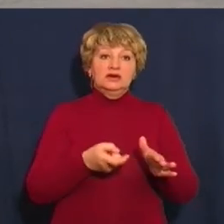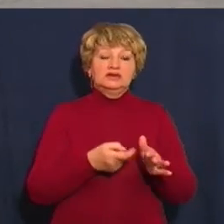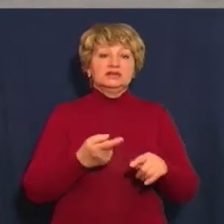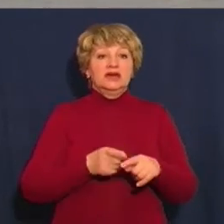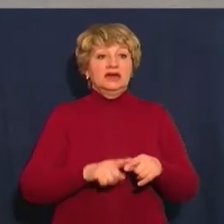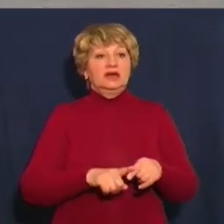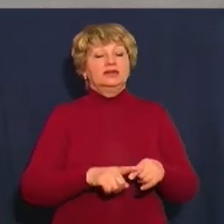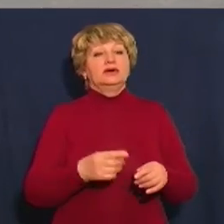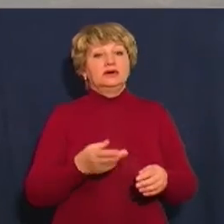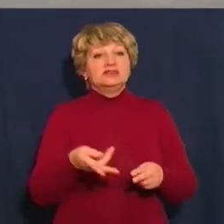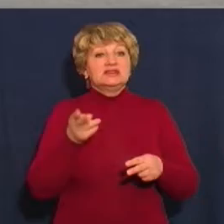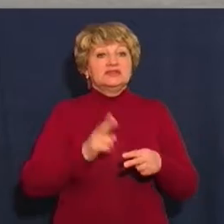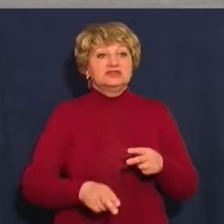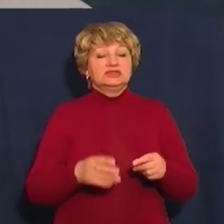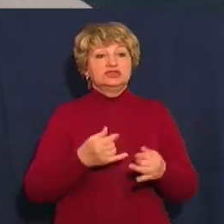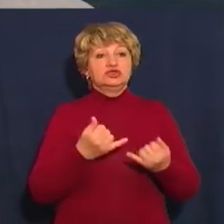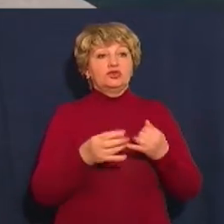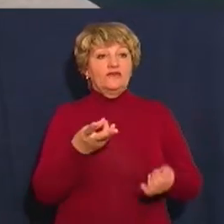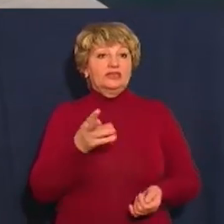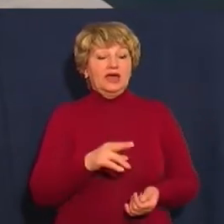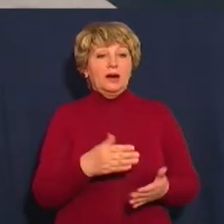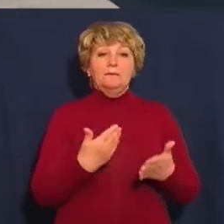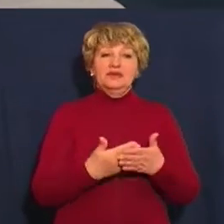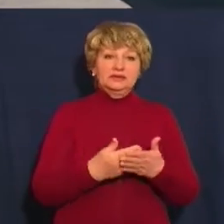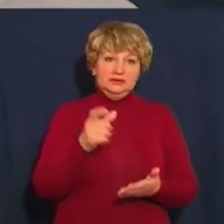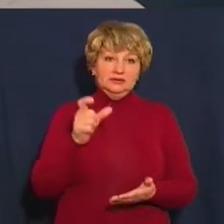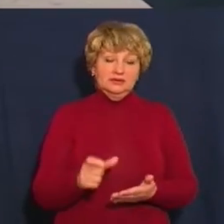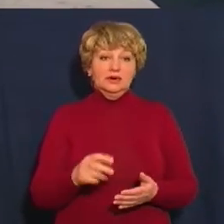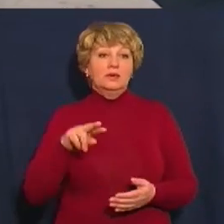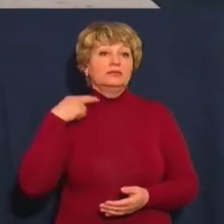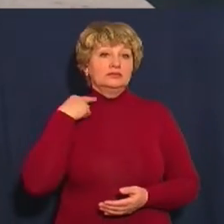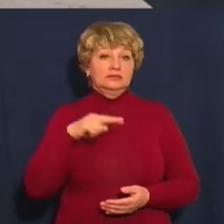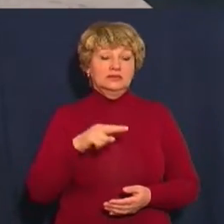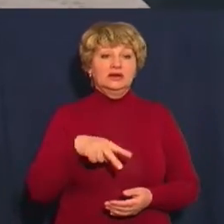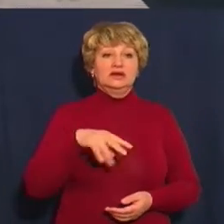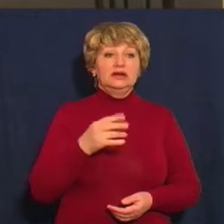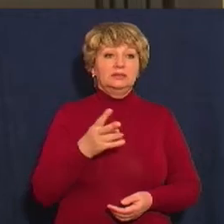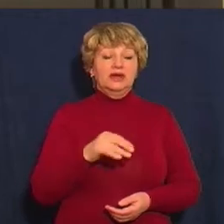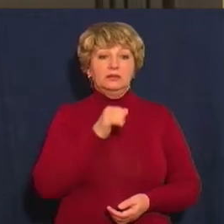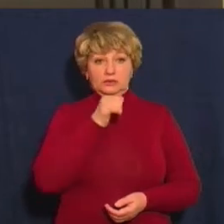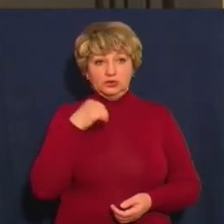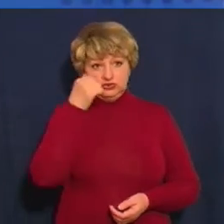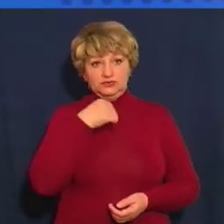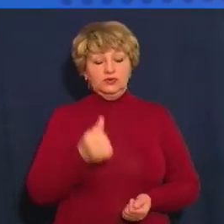-транспортної пригоди завершили наприкінці жовтня. Підозрюваний перебуває під вартою із липня минулого року.